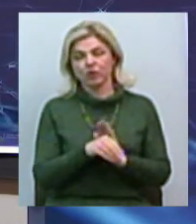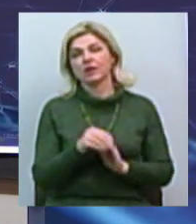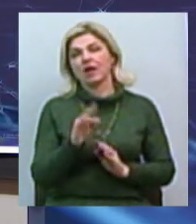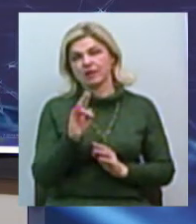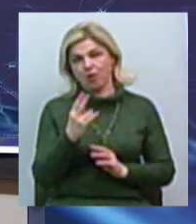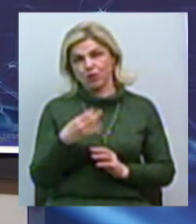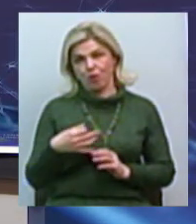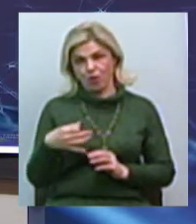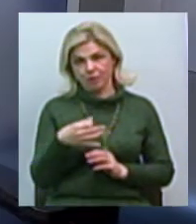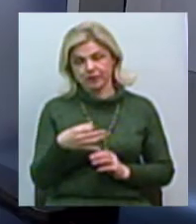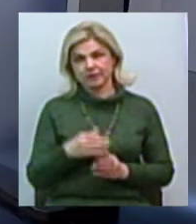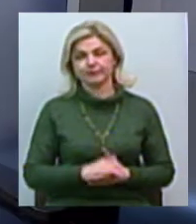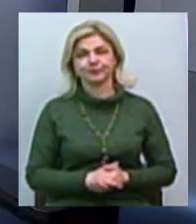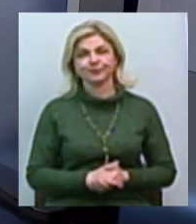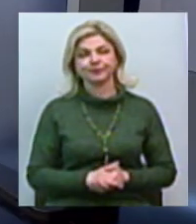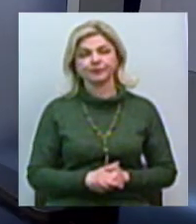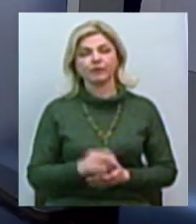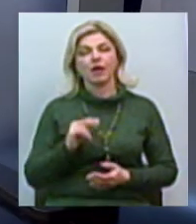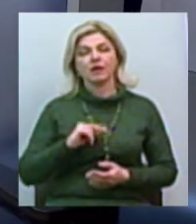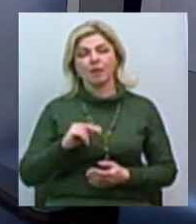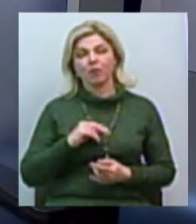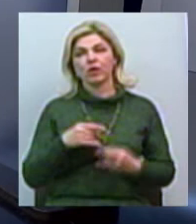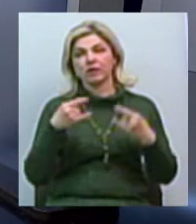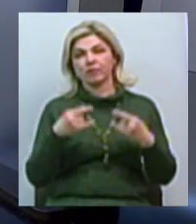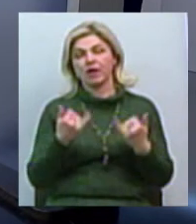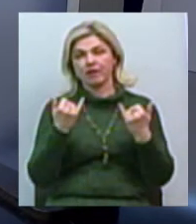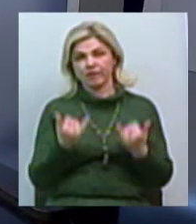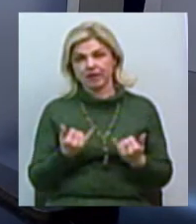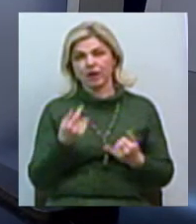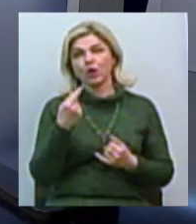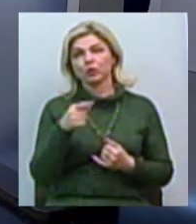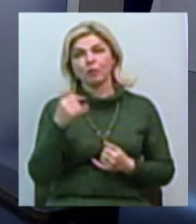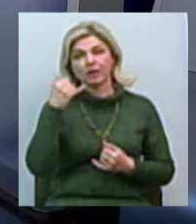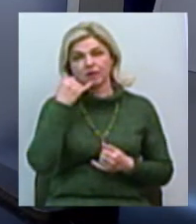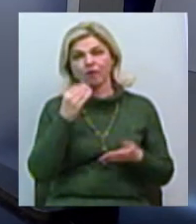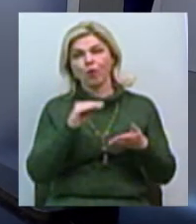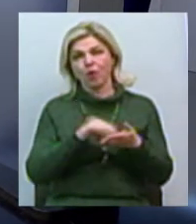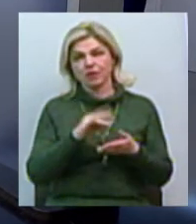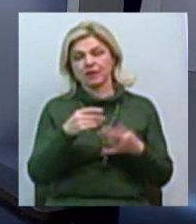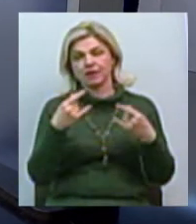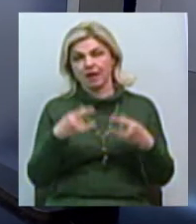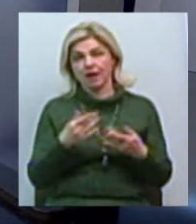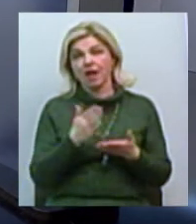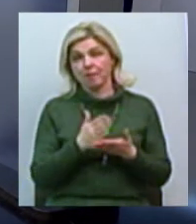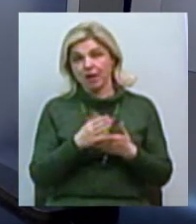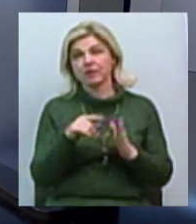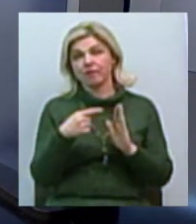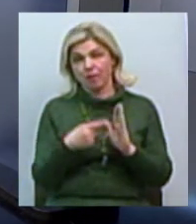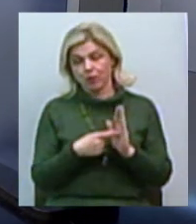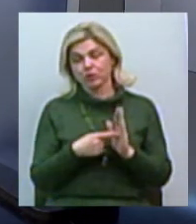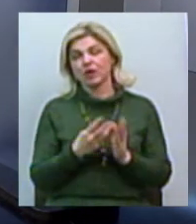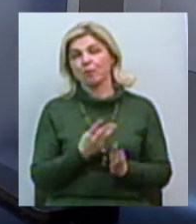вечора. Ми працюємо, нагадаю, в прямому ефірі. Телефон студії 76 92 33. Якщо маєте запитання, побажання, будь ласка.